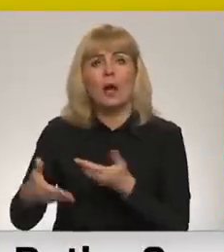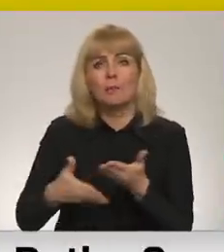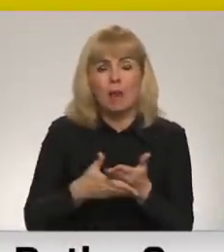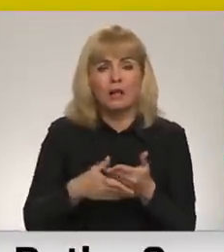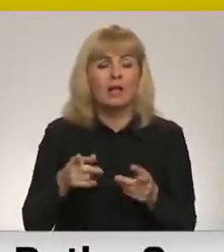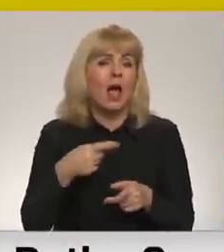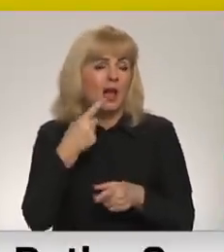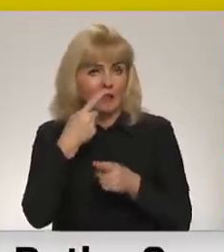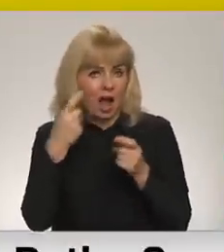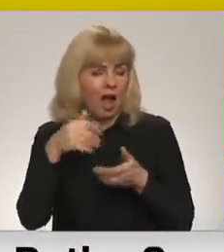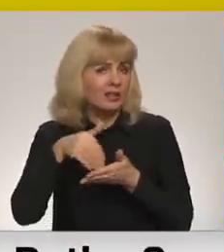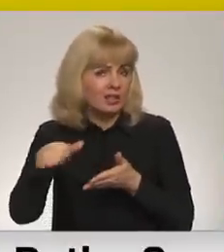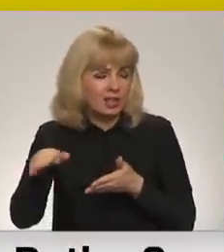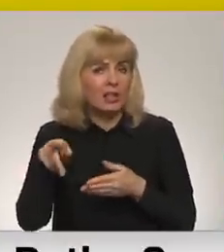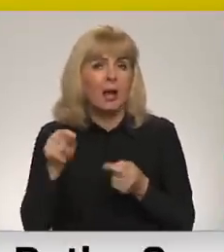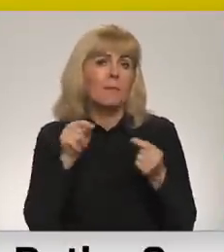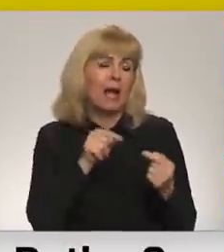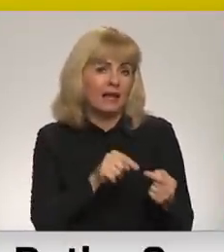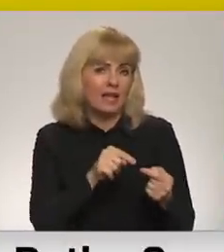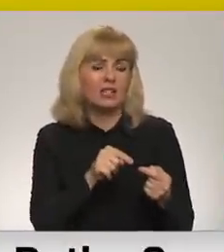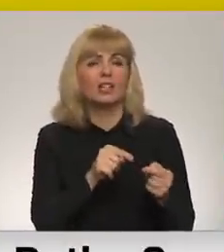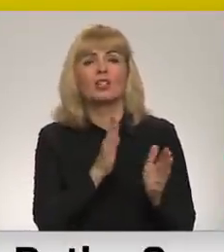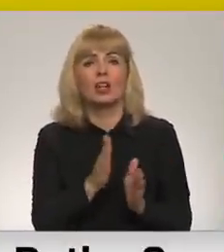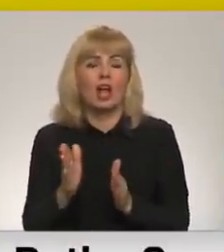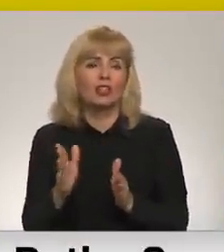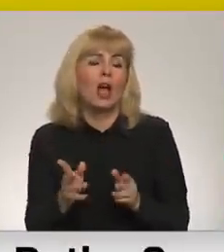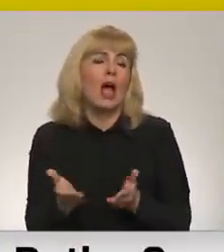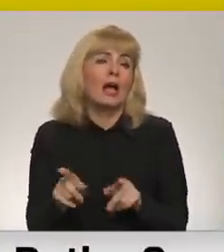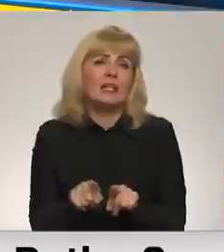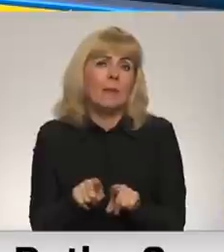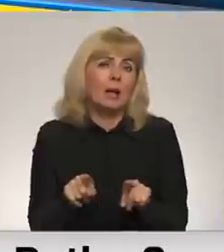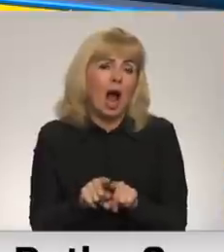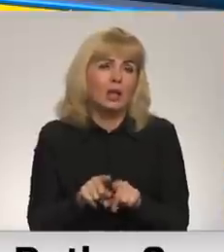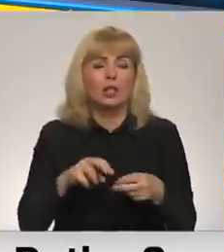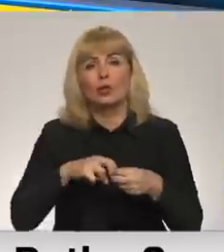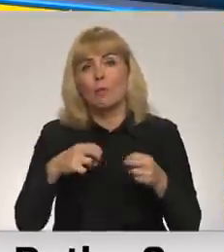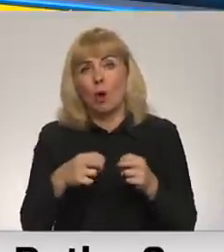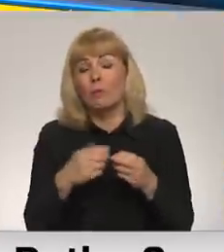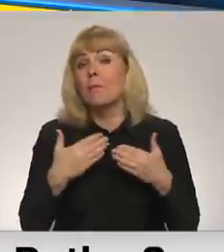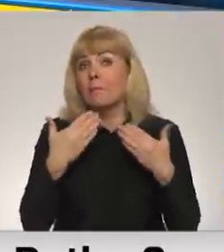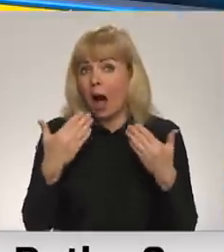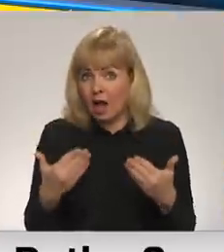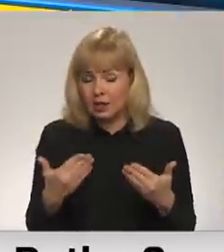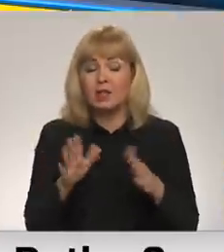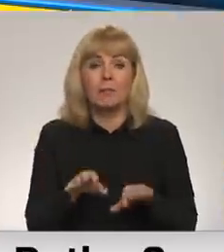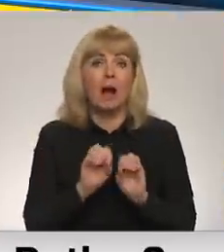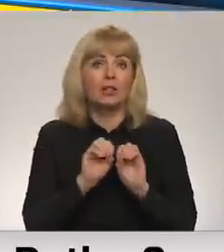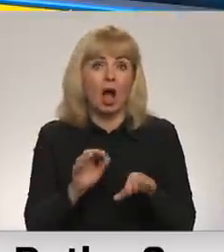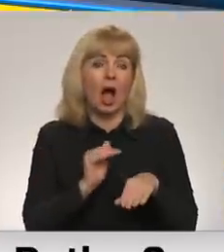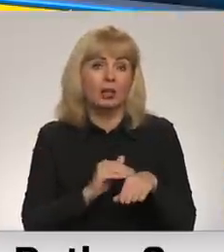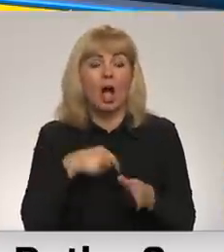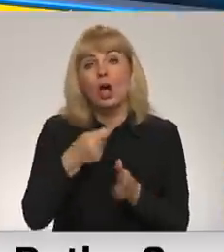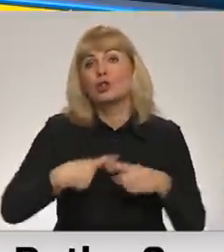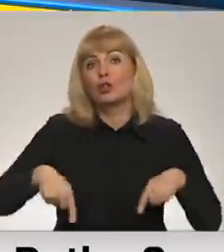atzīt šī pretiesiskā režīma, jebkādas sekas. Paldies mums par šo sarunu, paldies par skaidrojumu atgādināšu, ka